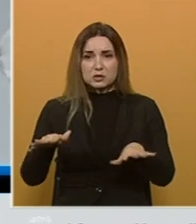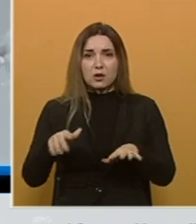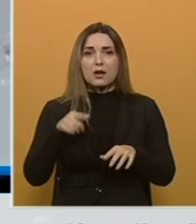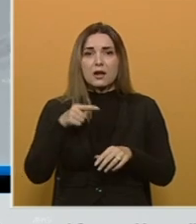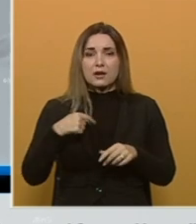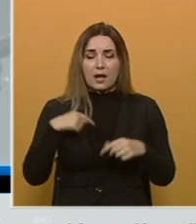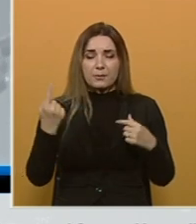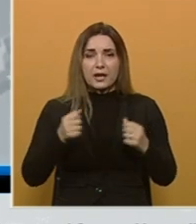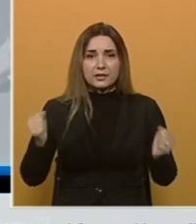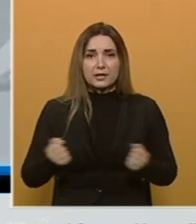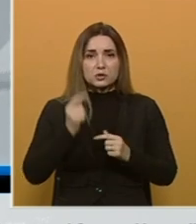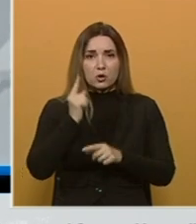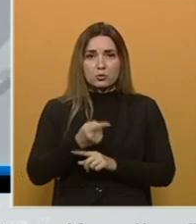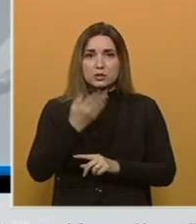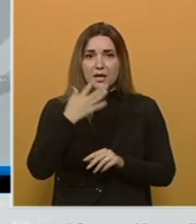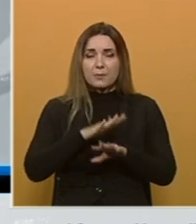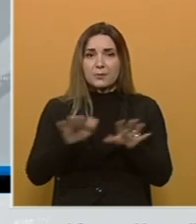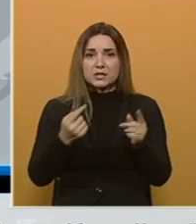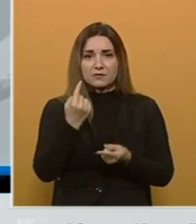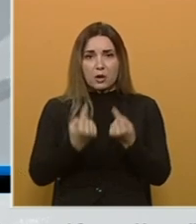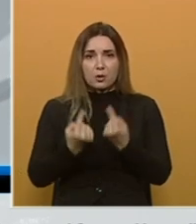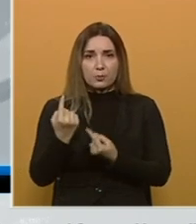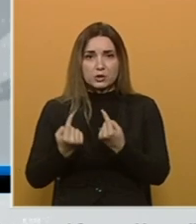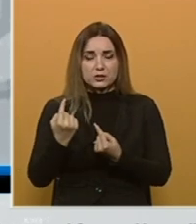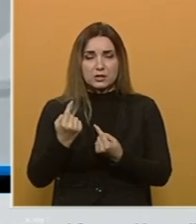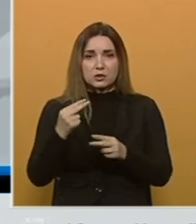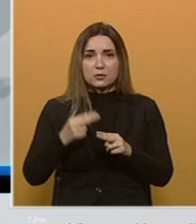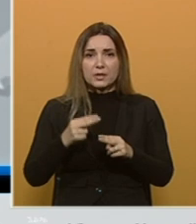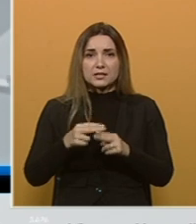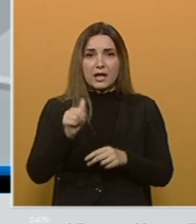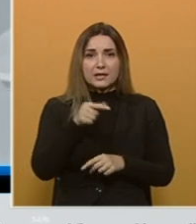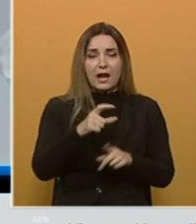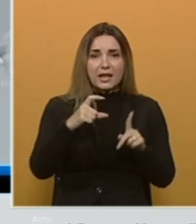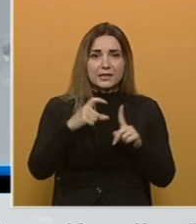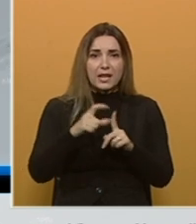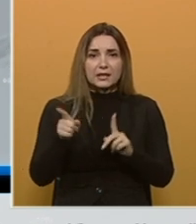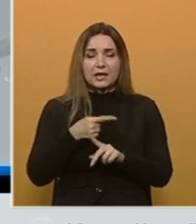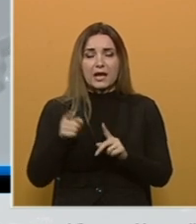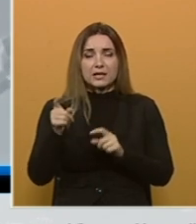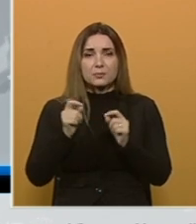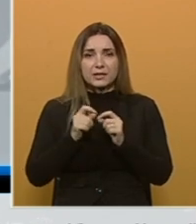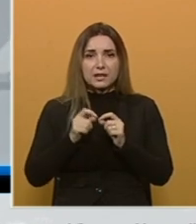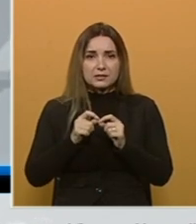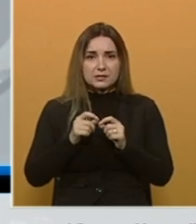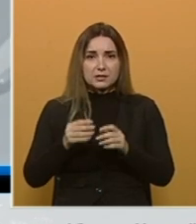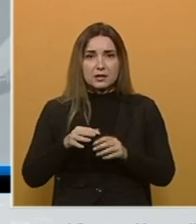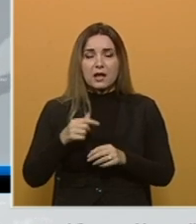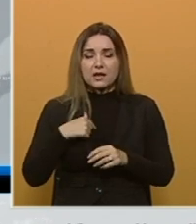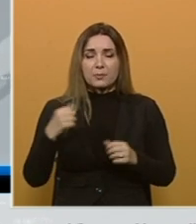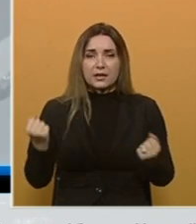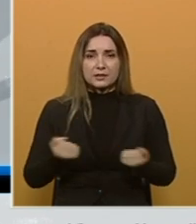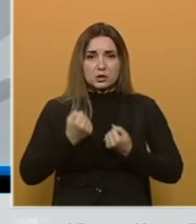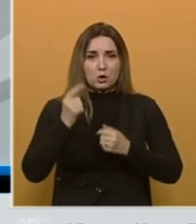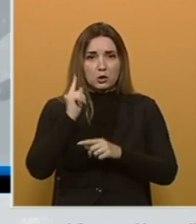teško odlučiti, pošto nemamo za svakog pojedinačno pacijenta da li je delta soj ili je britanski soj, nama je teško